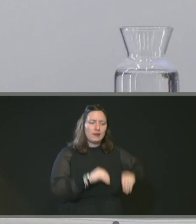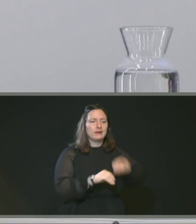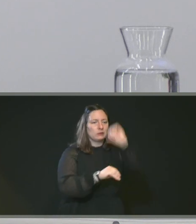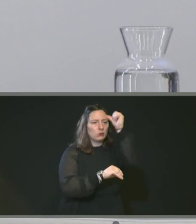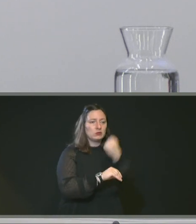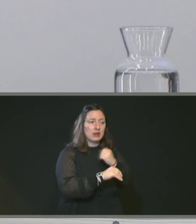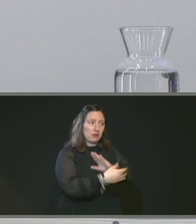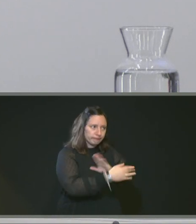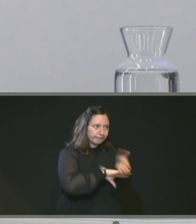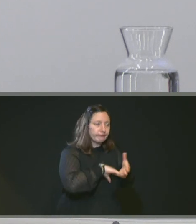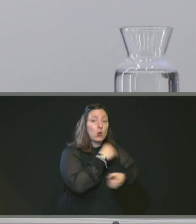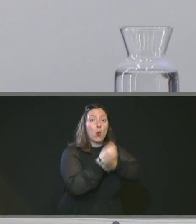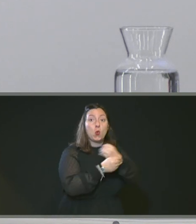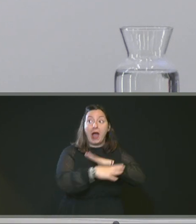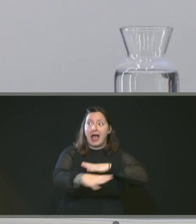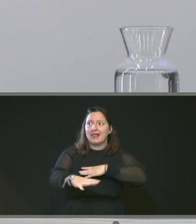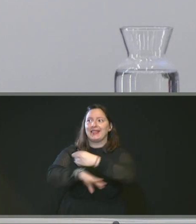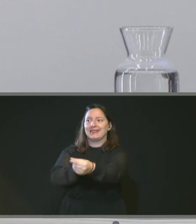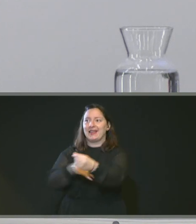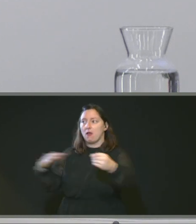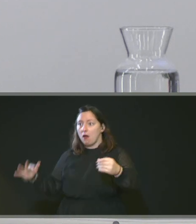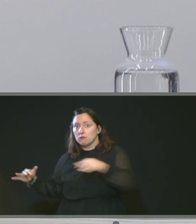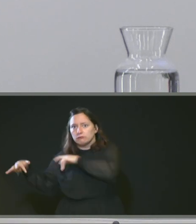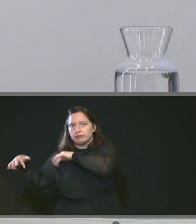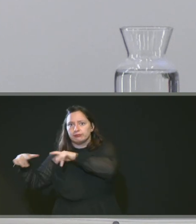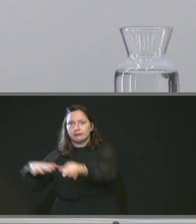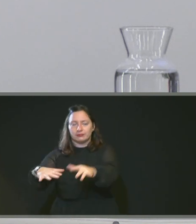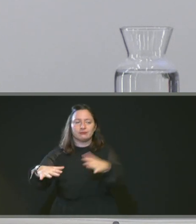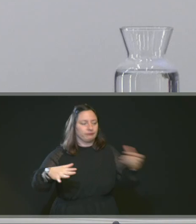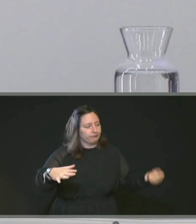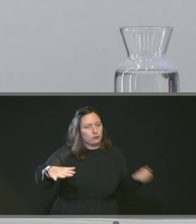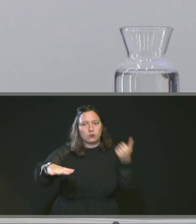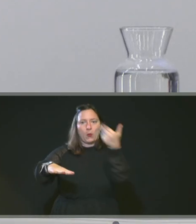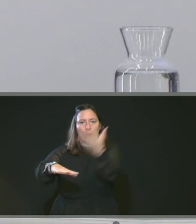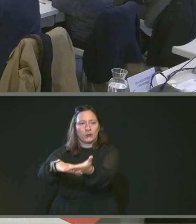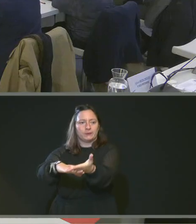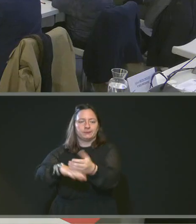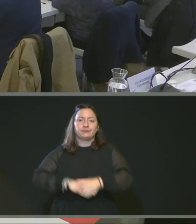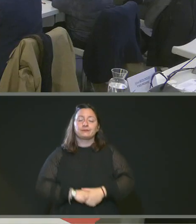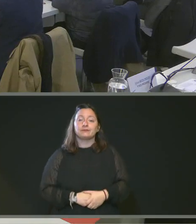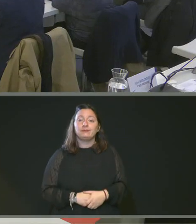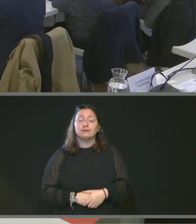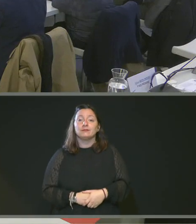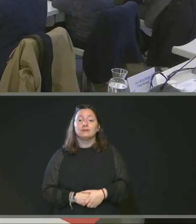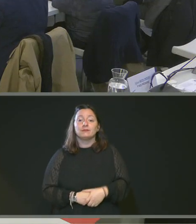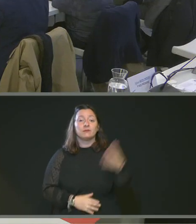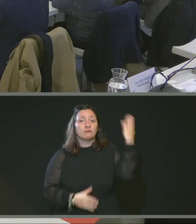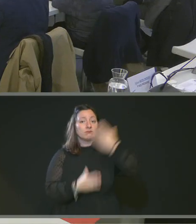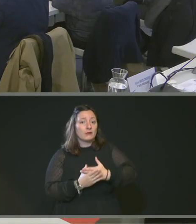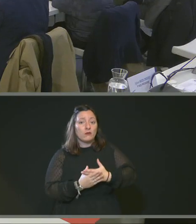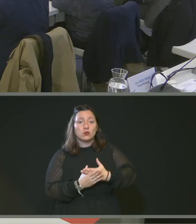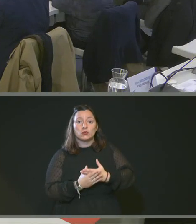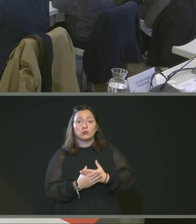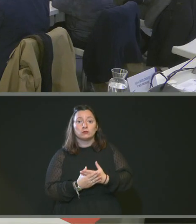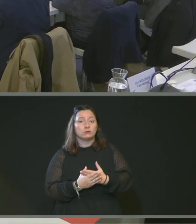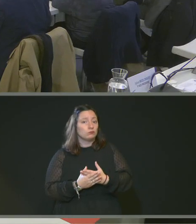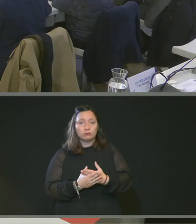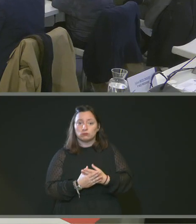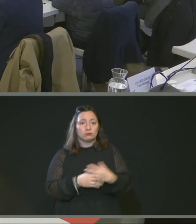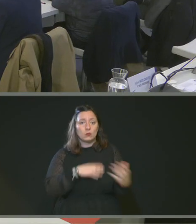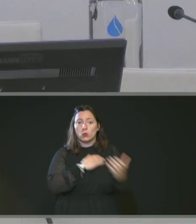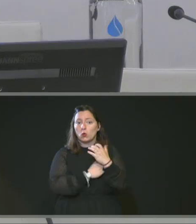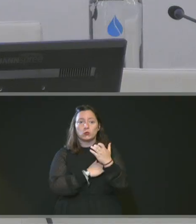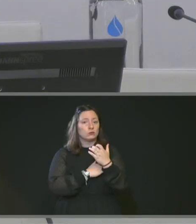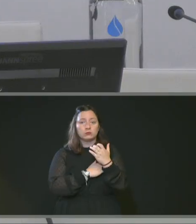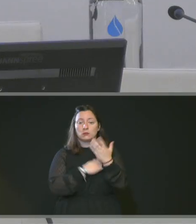et à co-construire évidemment ces actions avec les communes intéressées. Merci. Y a-t-il des interventions ? Non, pas de votes